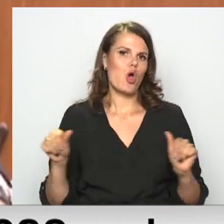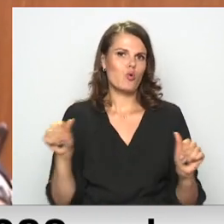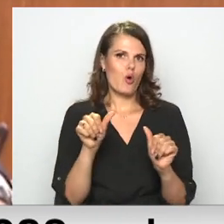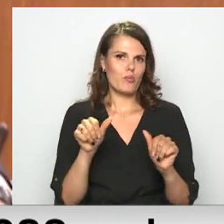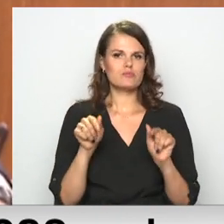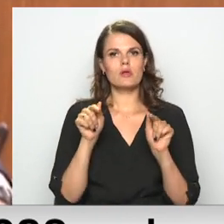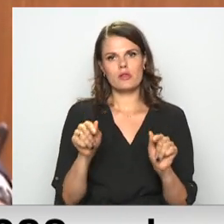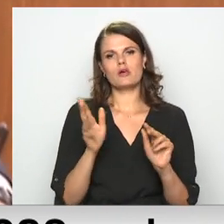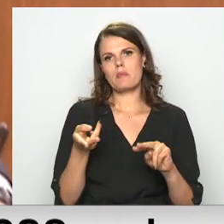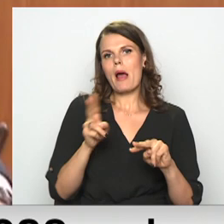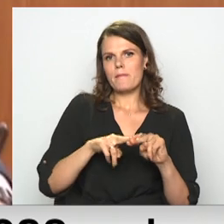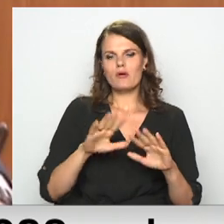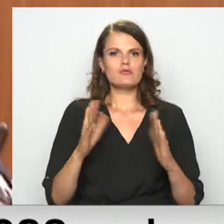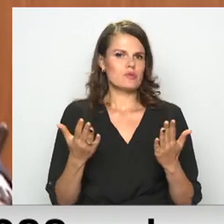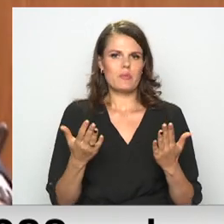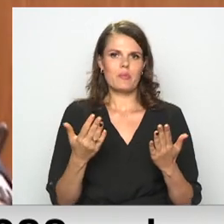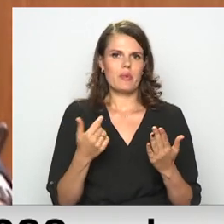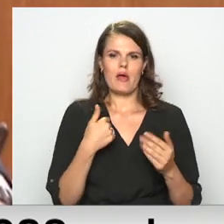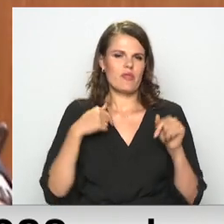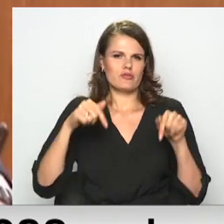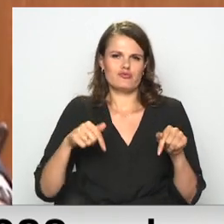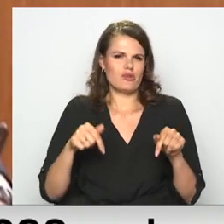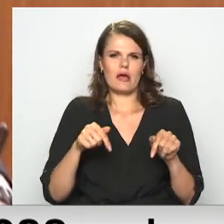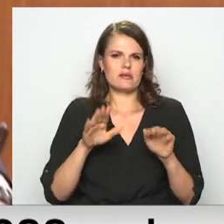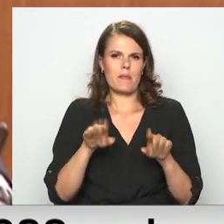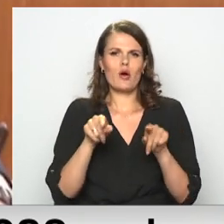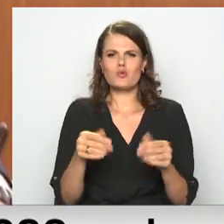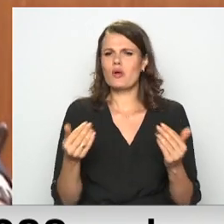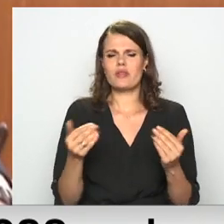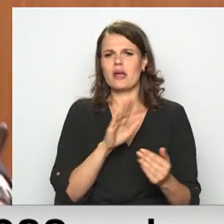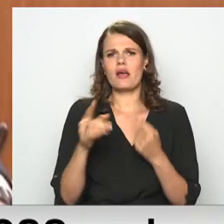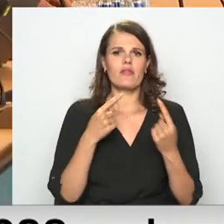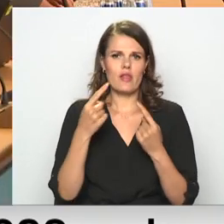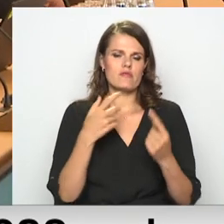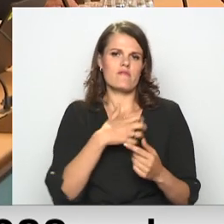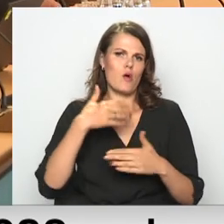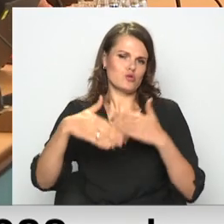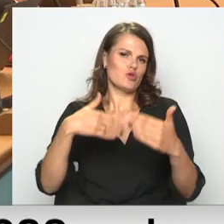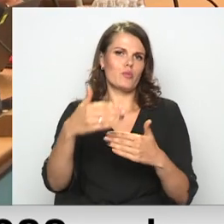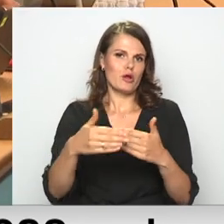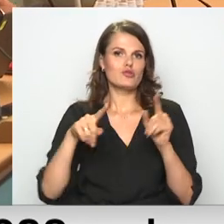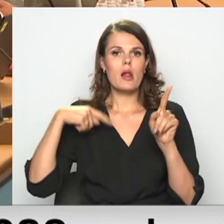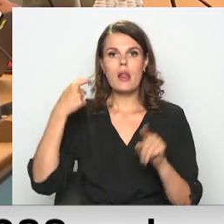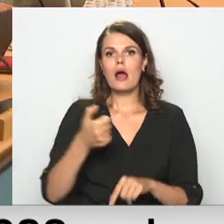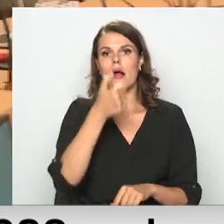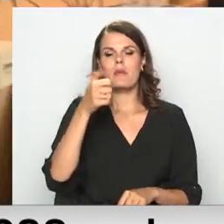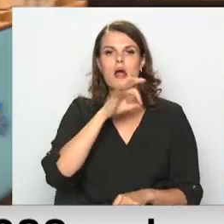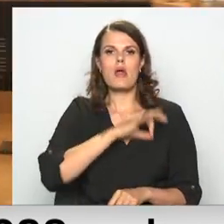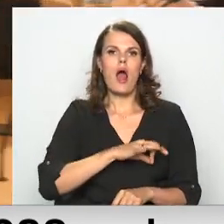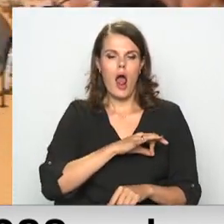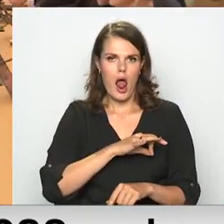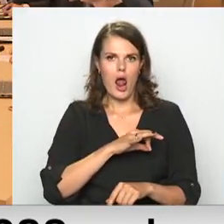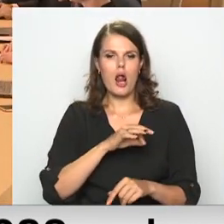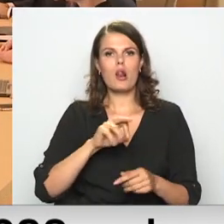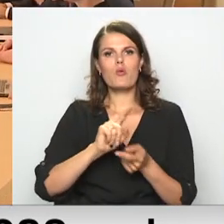Tas būs tas papildus, bet, kā saka, es neatvēršu šeit to debati, nav nepieciešams, ir jāiet uz priekšu. Nākamgad auga reformai nauda iedalīta nav